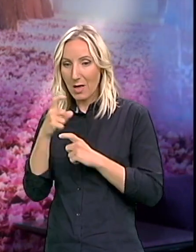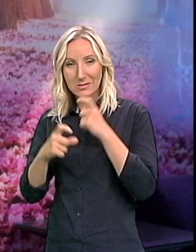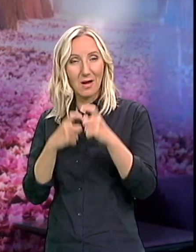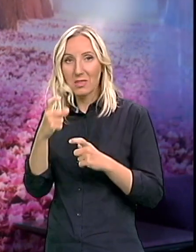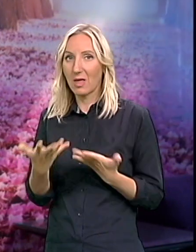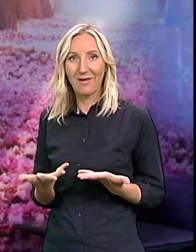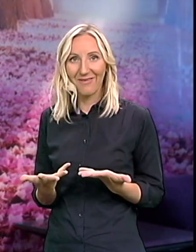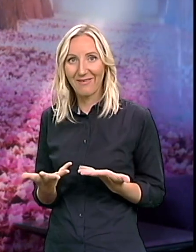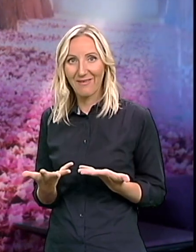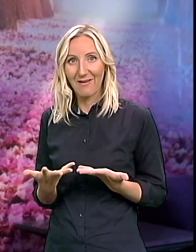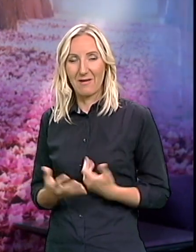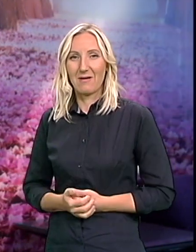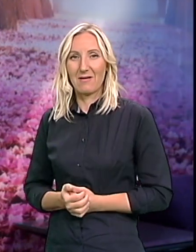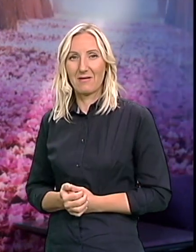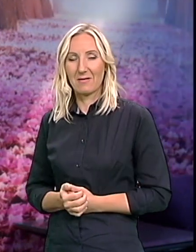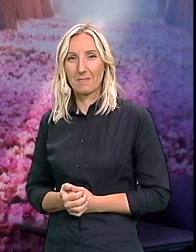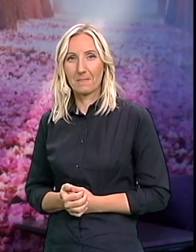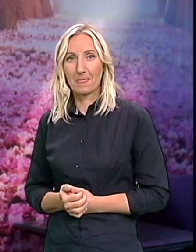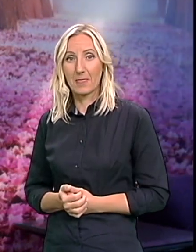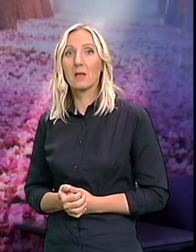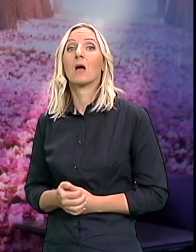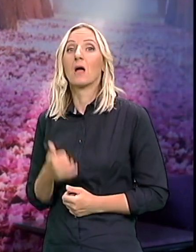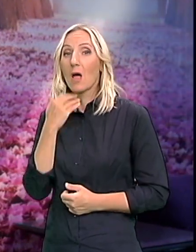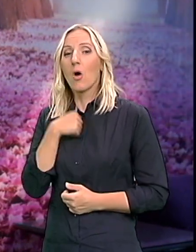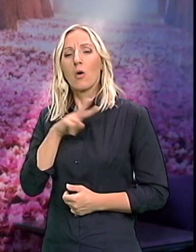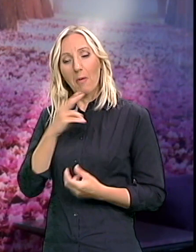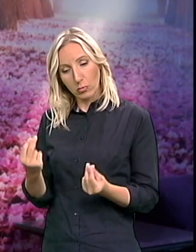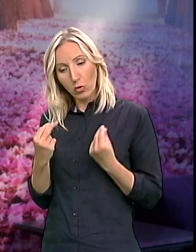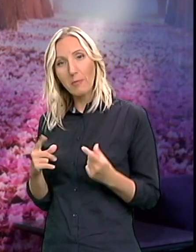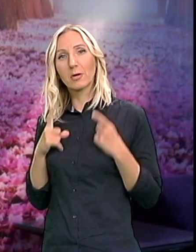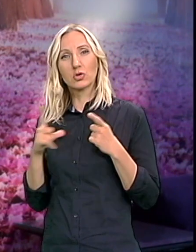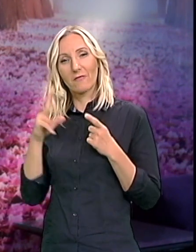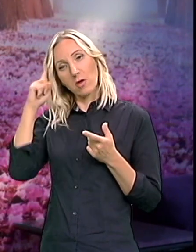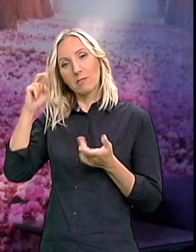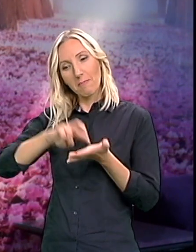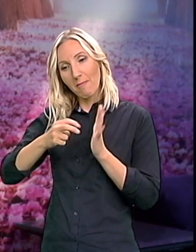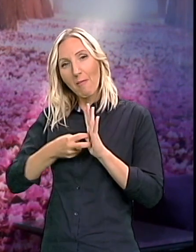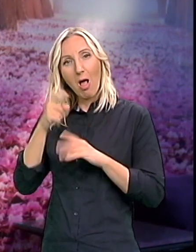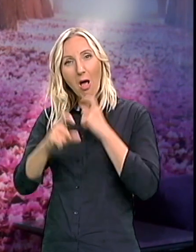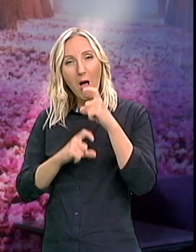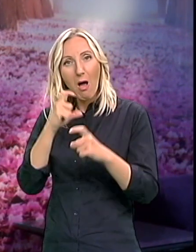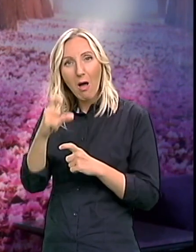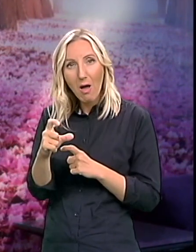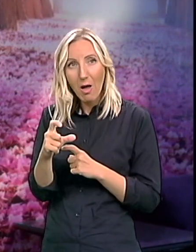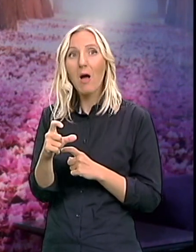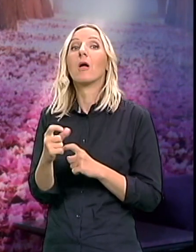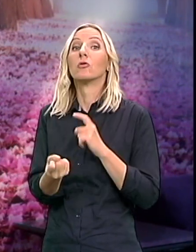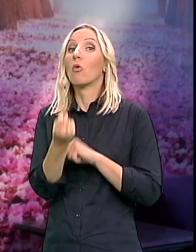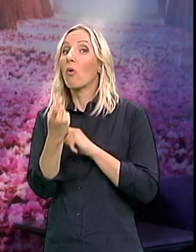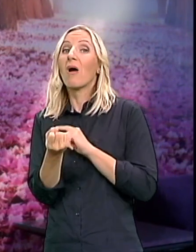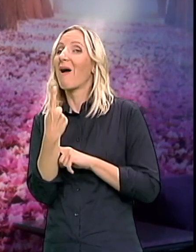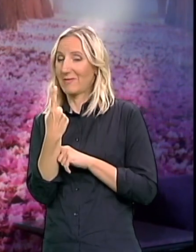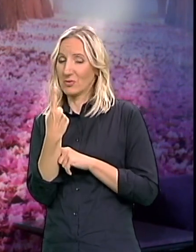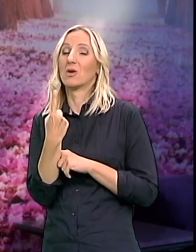ne možu opšte I pored te dobre životne strategije Dešavaju se vanredne situacije Kad se